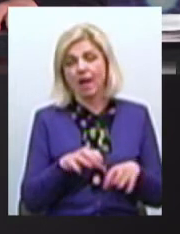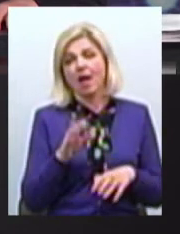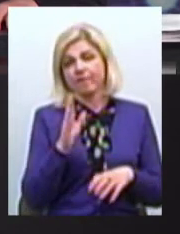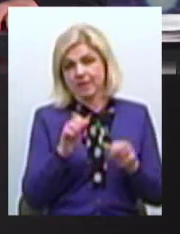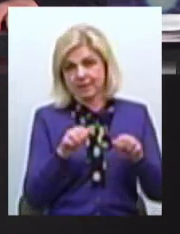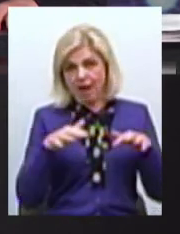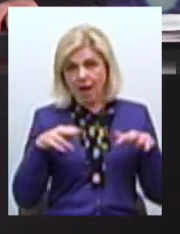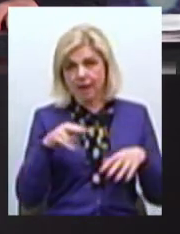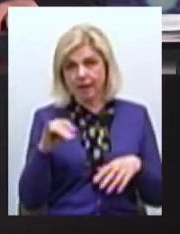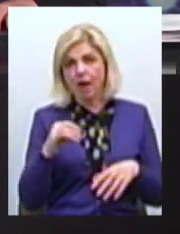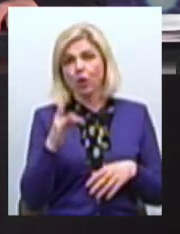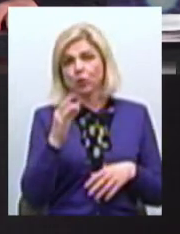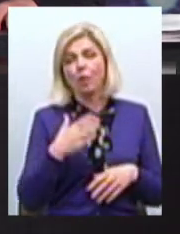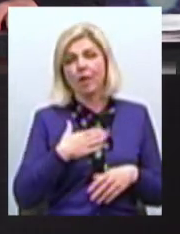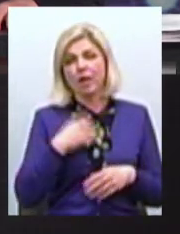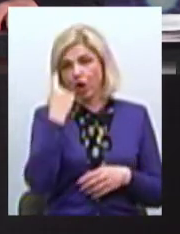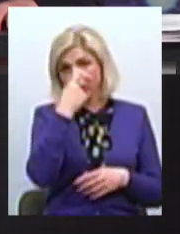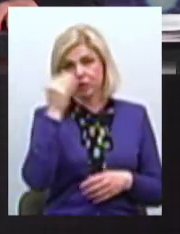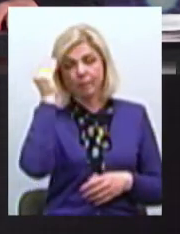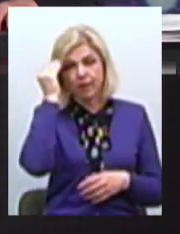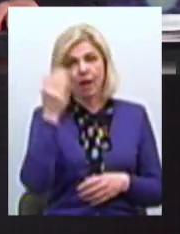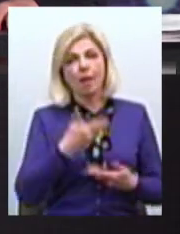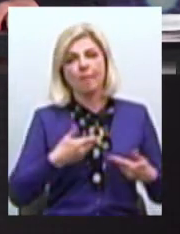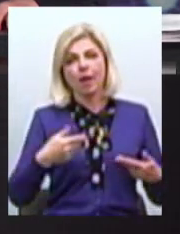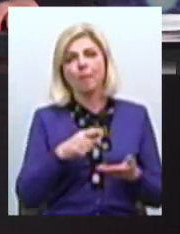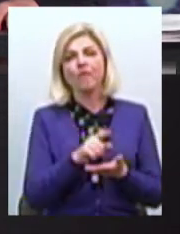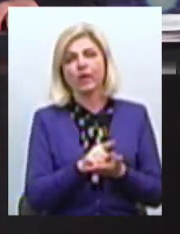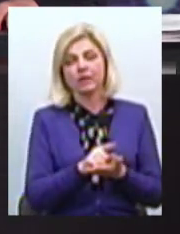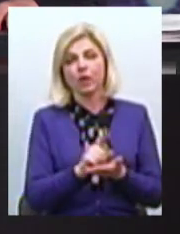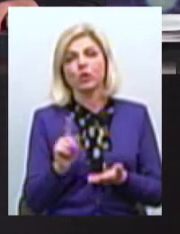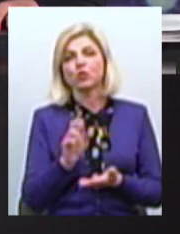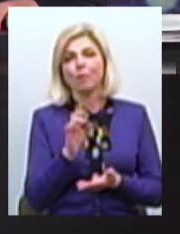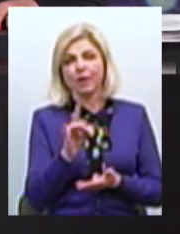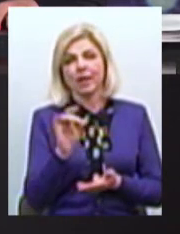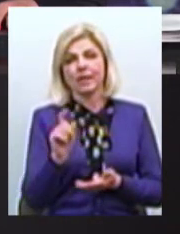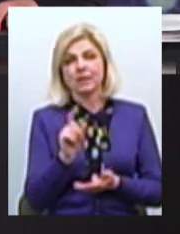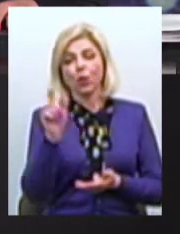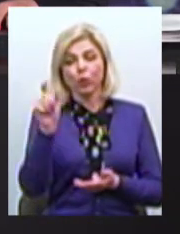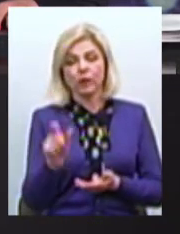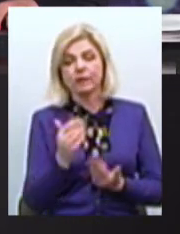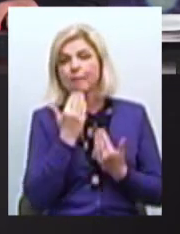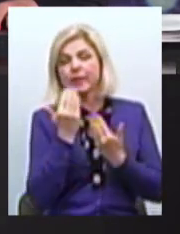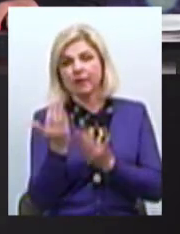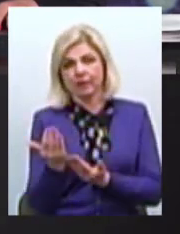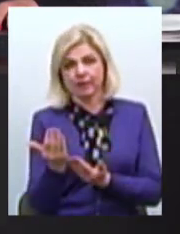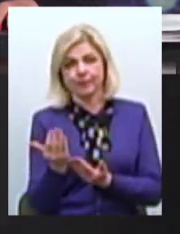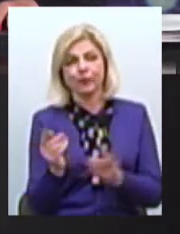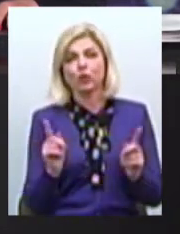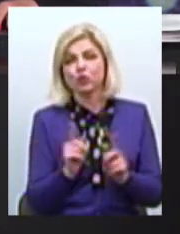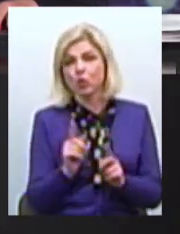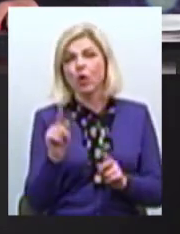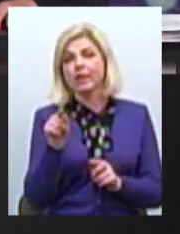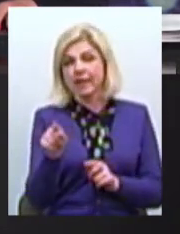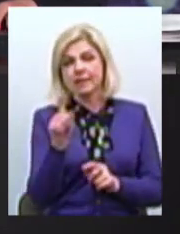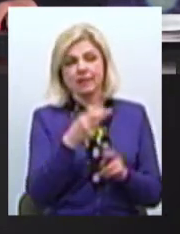моя особиста думка, що ми повинні для того, щоб з людини спитати що ти за цей